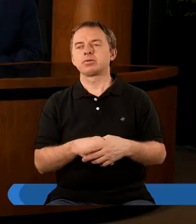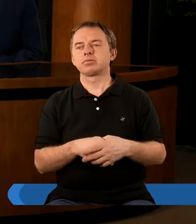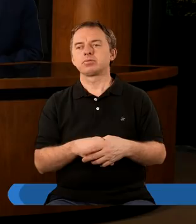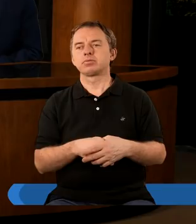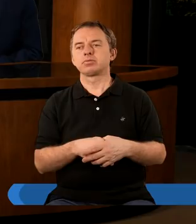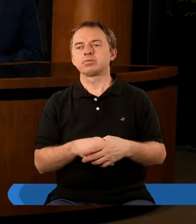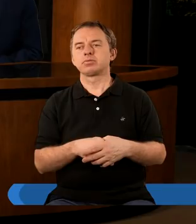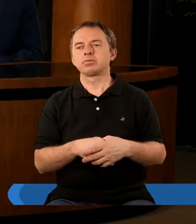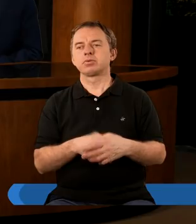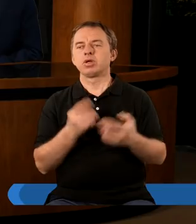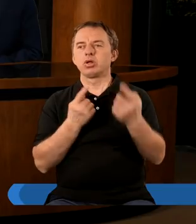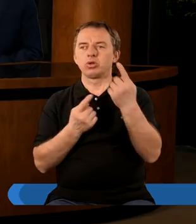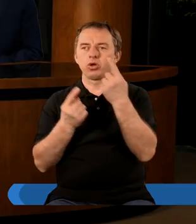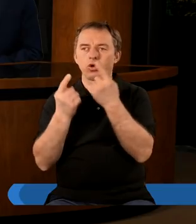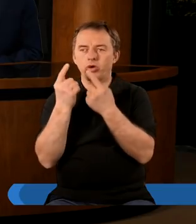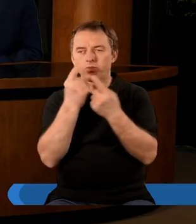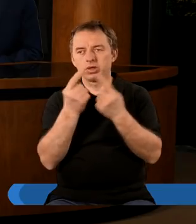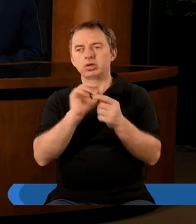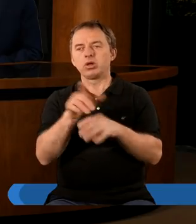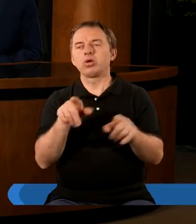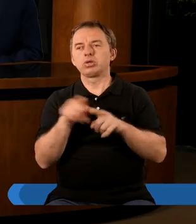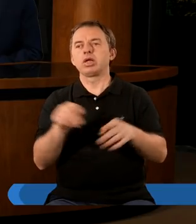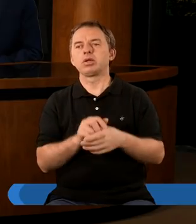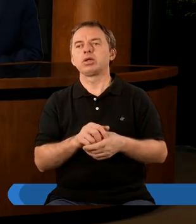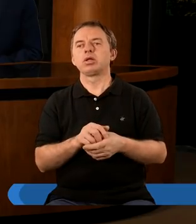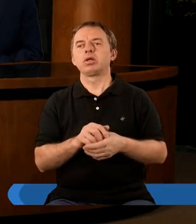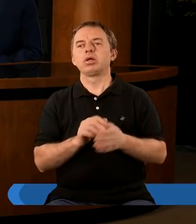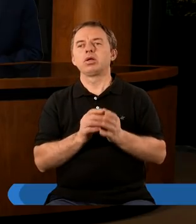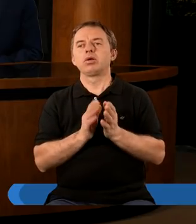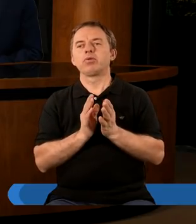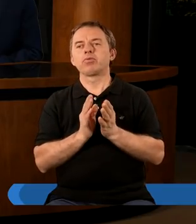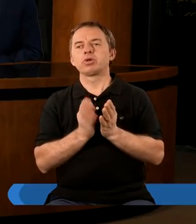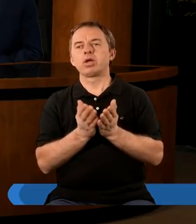I właśnie domyślając właśnie, jak tu wspominałeś o księdze